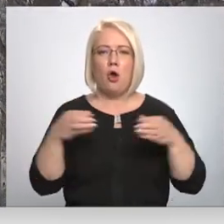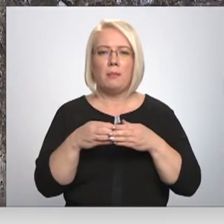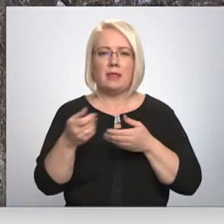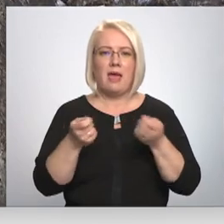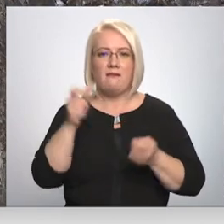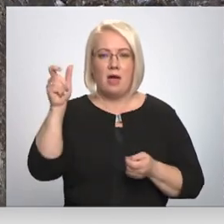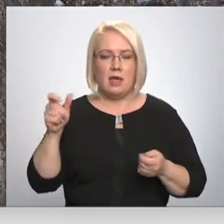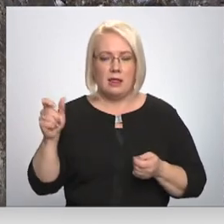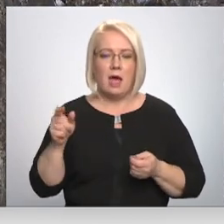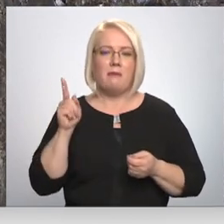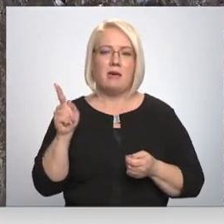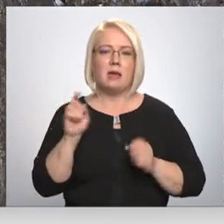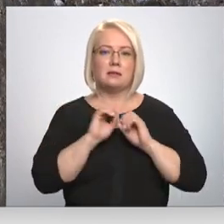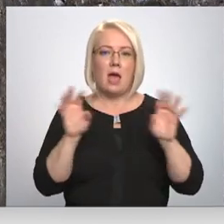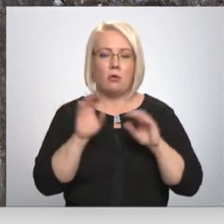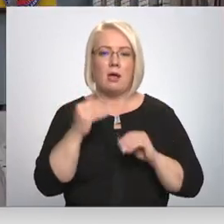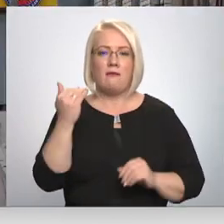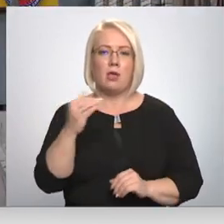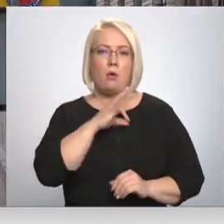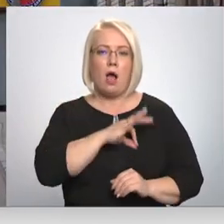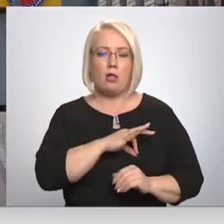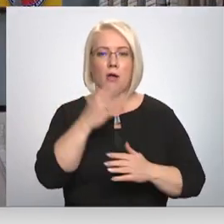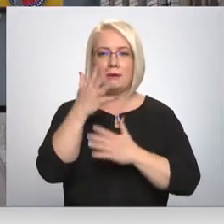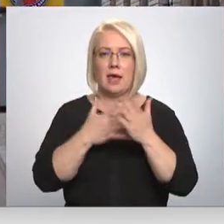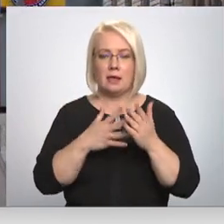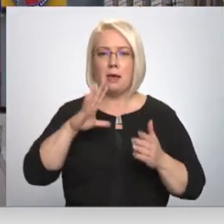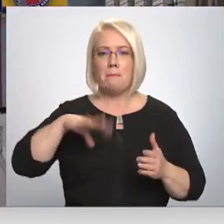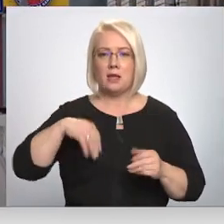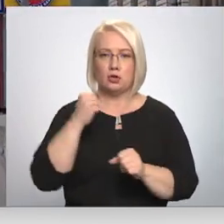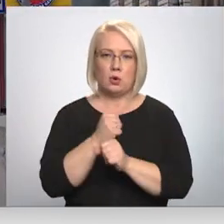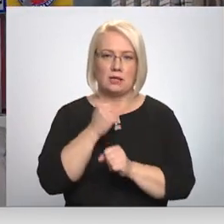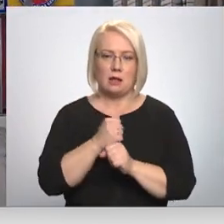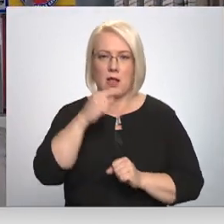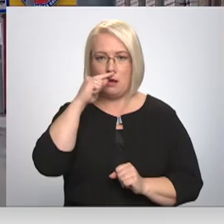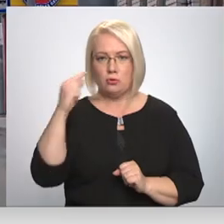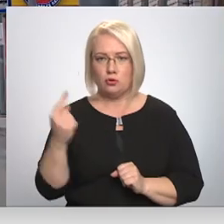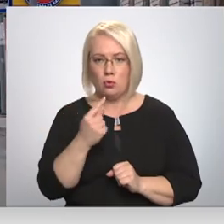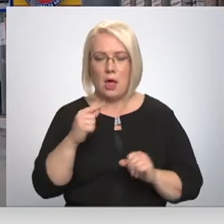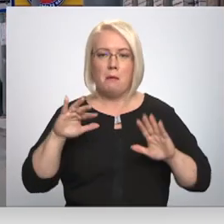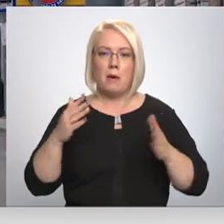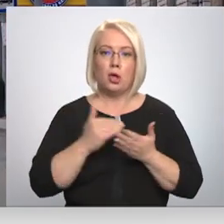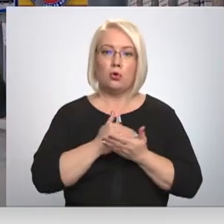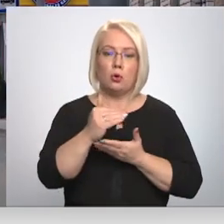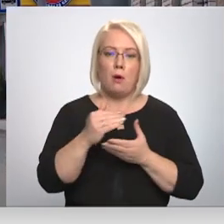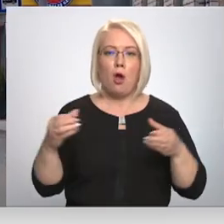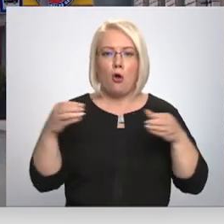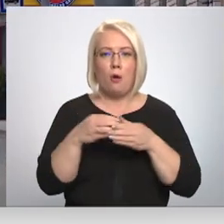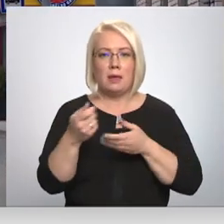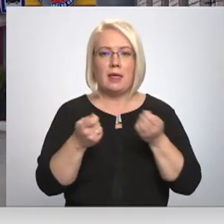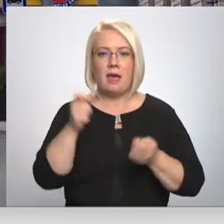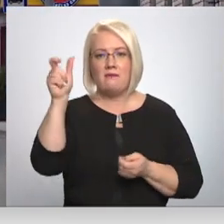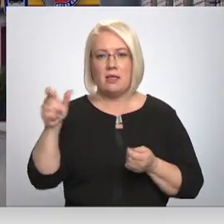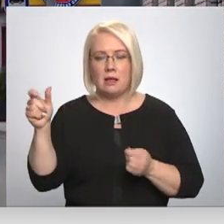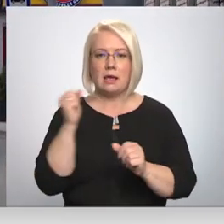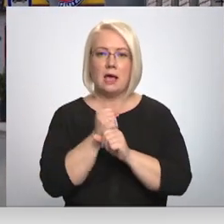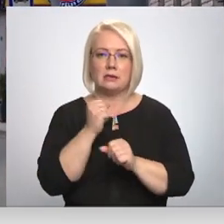Pētersone skaidroja, šobrīd viņu atalgojums tiekot rēķināts pēc nostrādātajām stundām. Bet turpmāk komiteju vadītājiem būšot